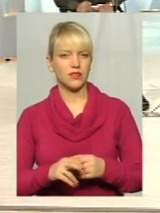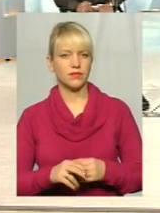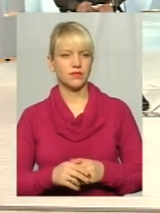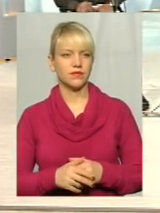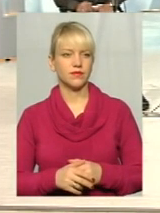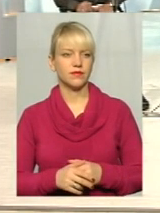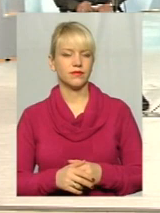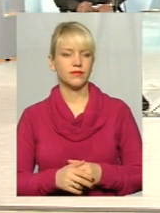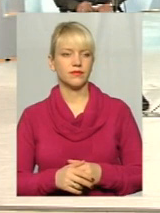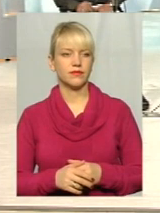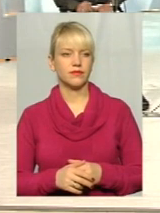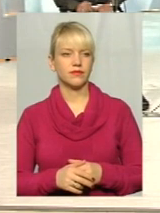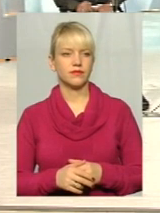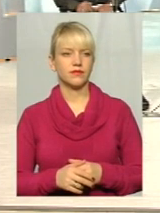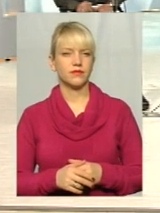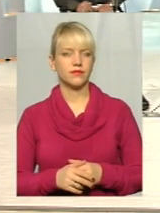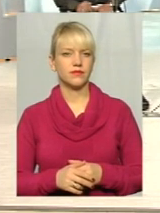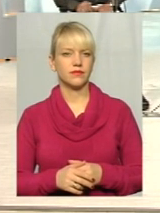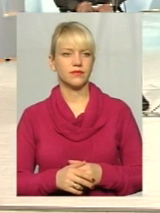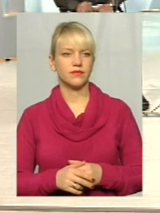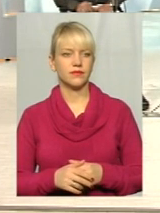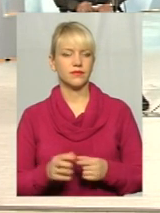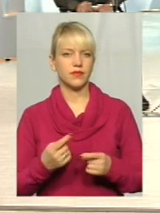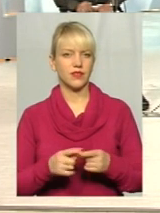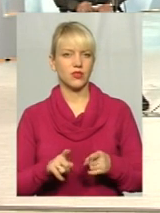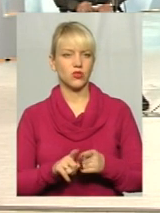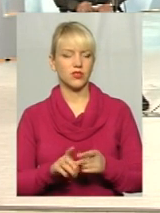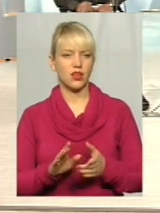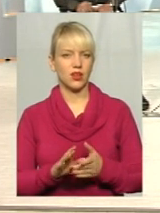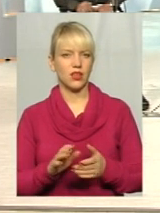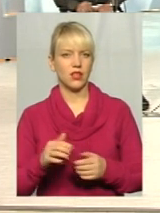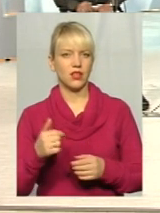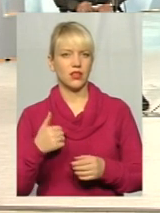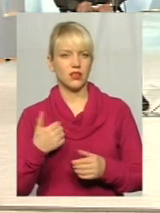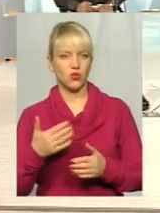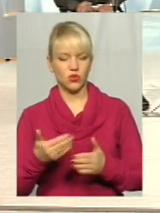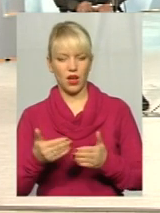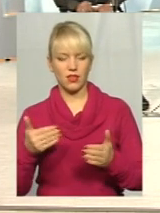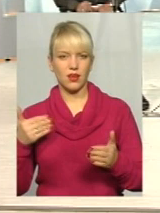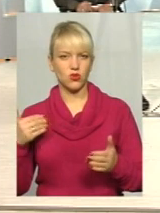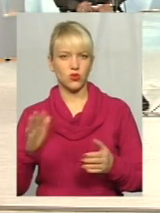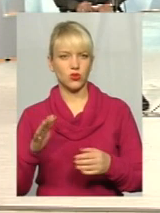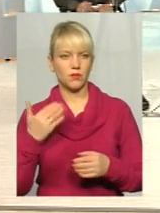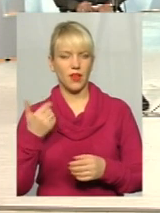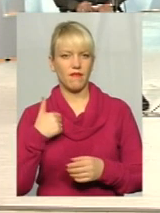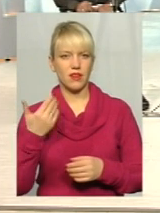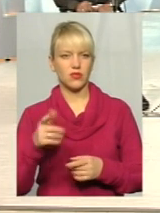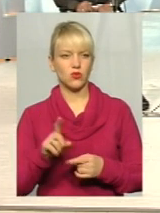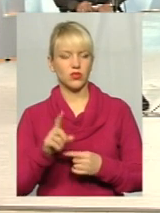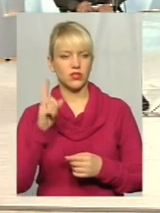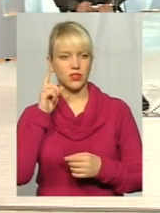Це теж така причина. Я вже кажу, вигляді шоу, так, щоб я не вас шоу,